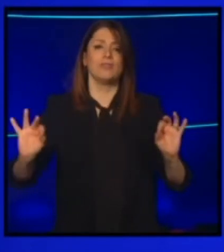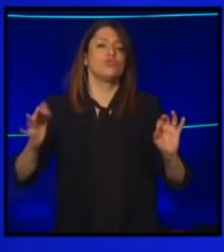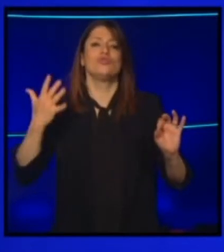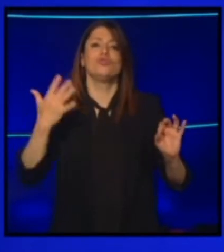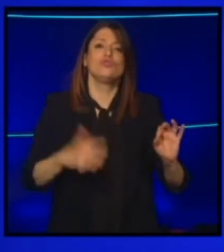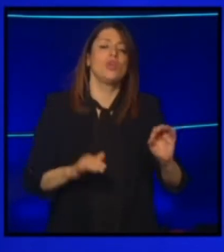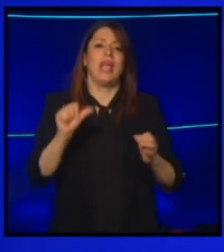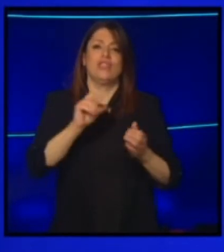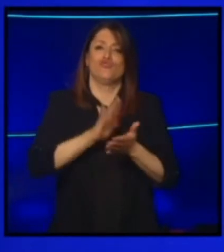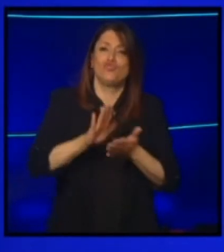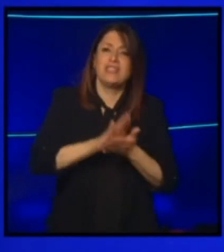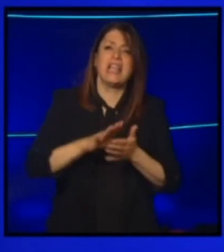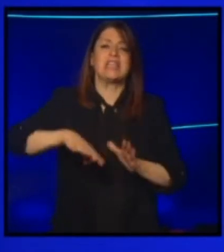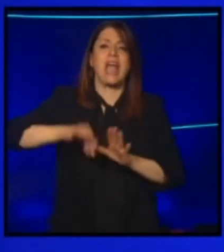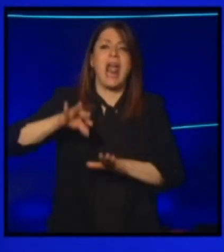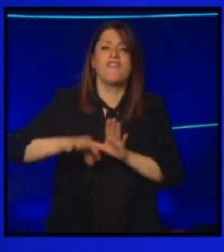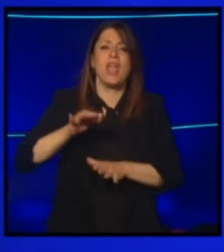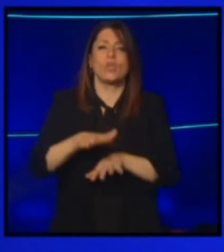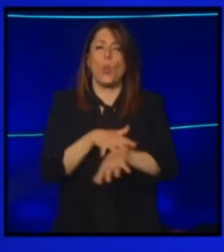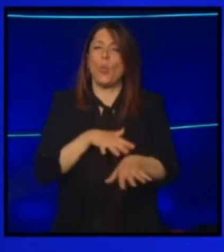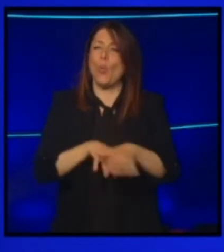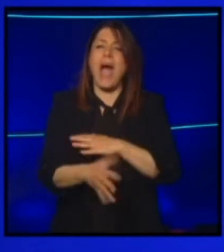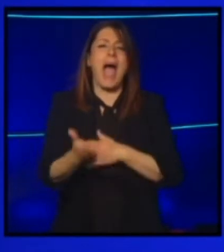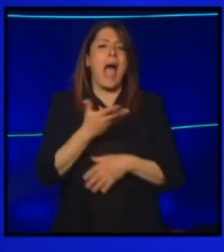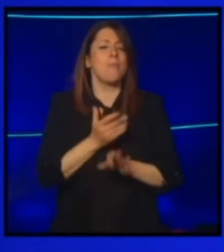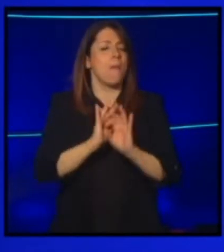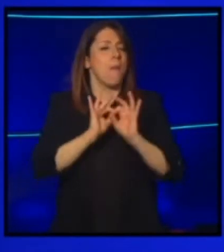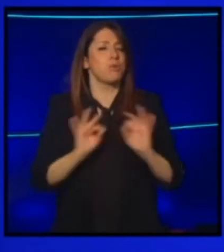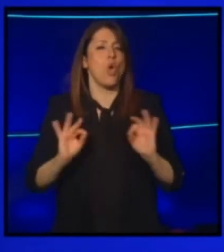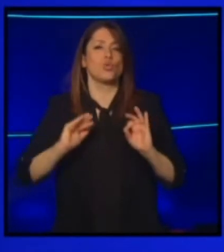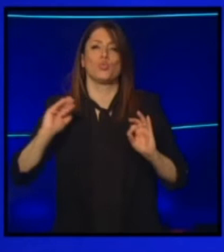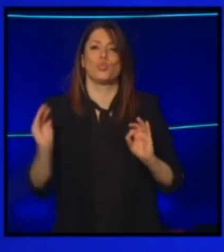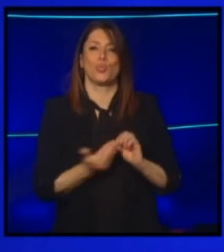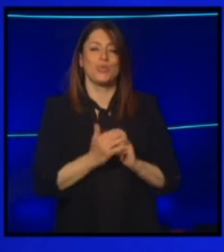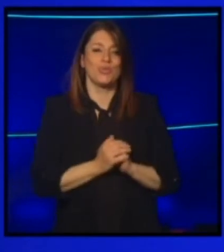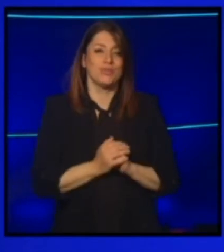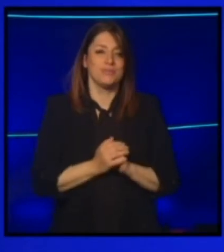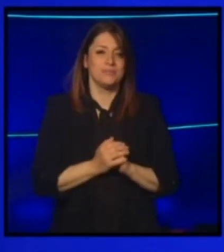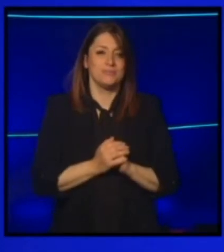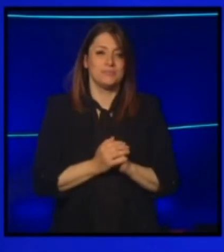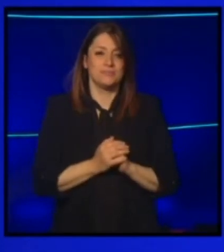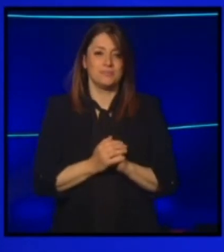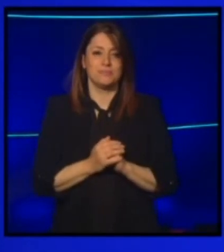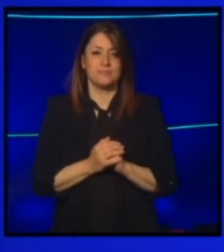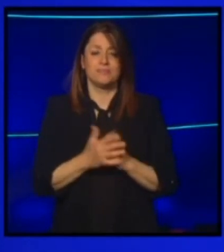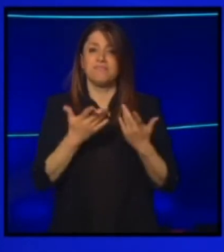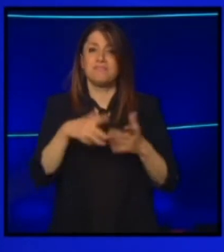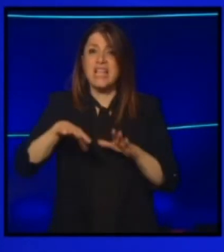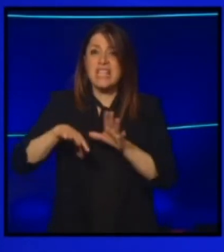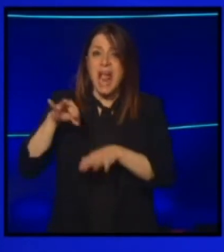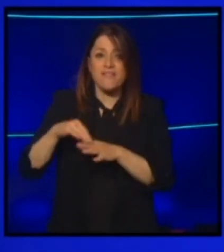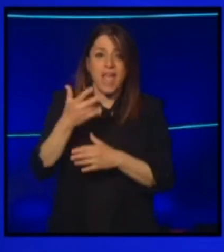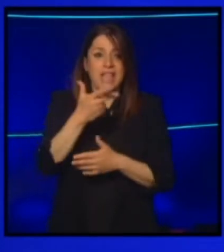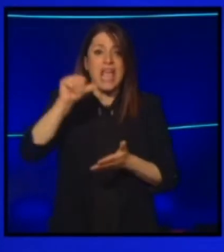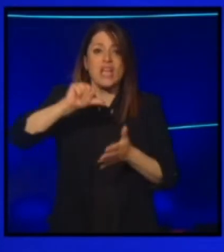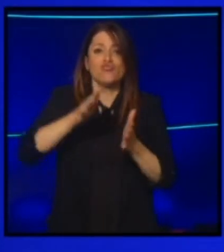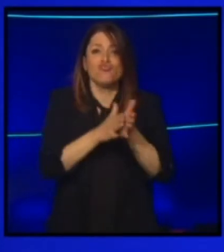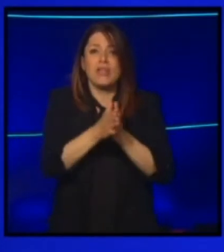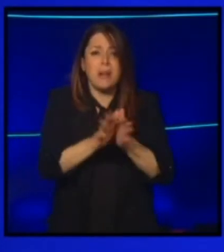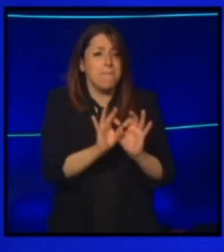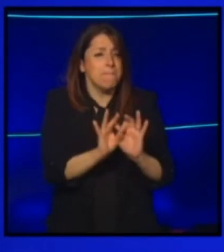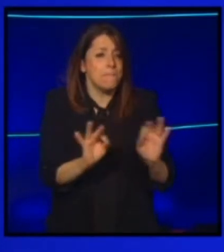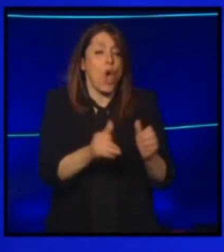tutto, igienizzante, salvettine, guanti, abbiamo tutto. C'era qua anche qualcosa? Ecco qua, salvettine e igienizzanti.